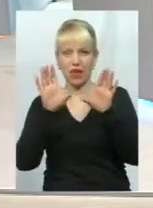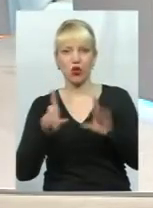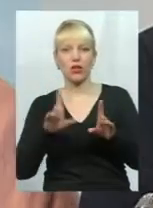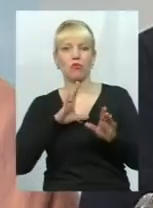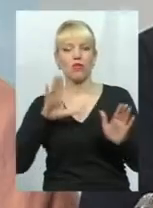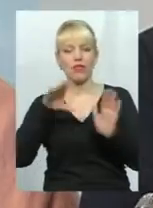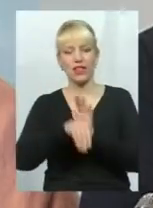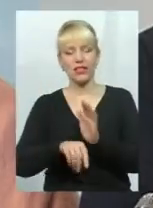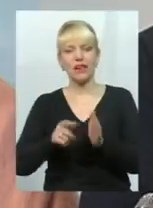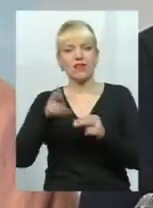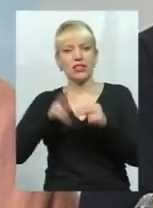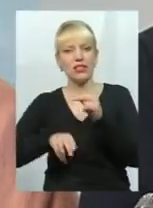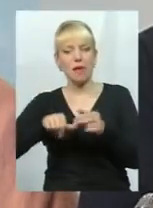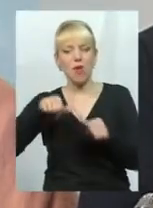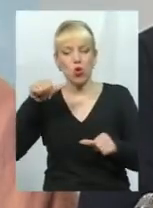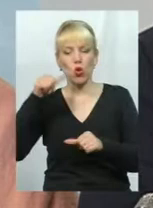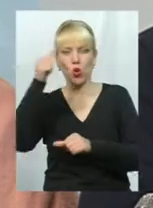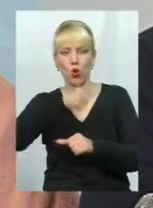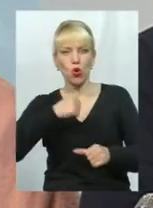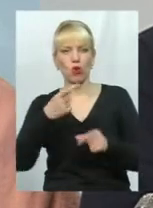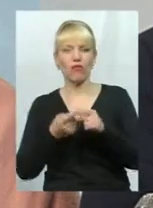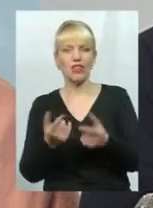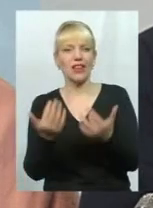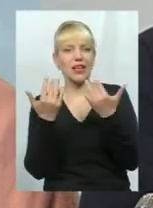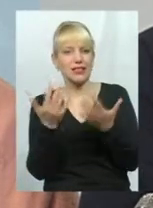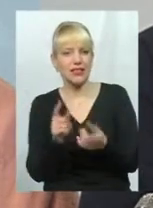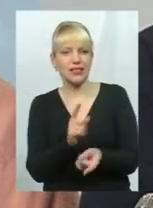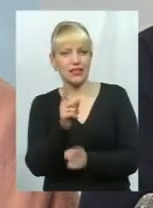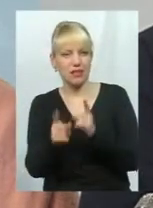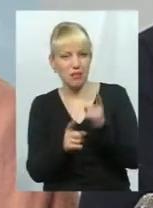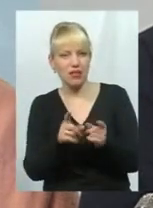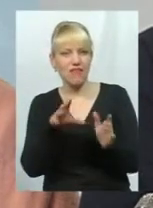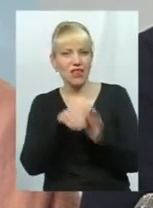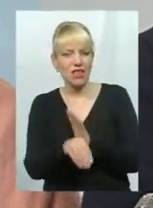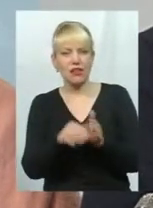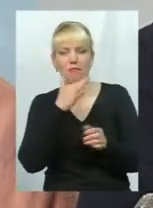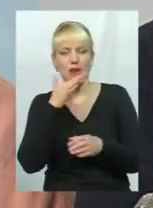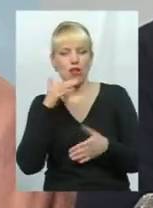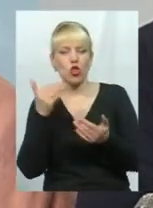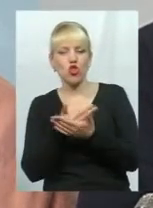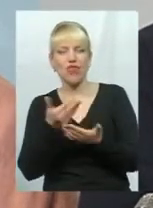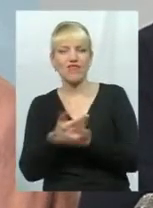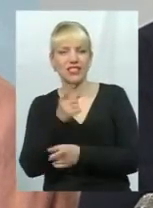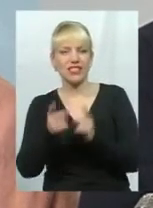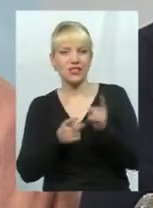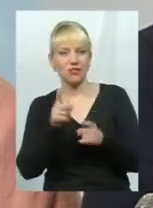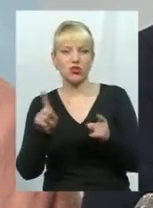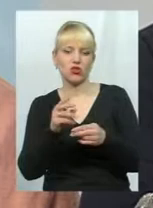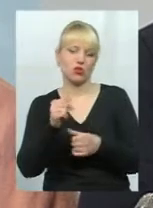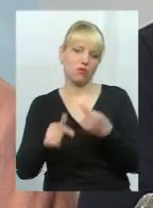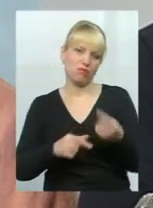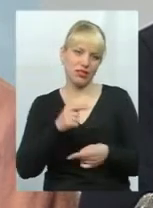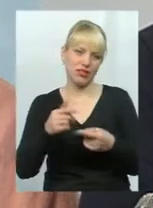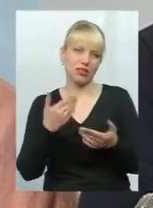внесені в кінці минулого року, вони настільки змінили і внесли настільки багато нових змін, що бізнесу практично